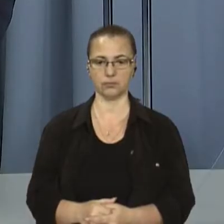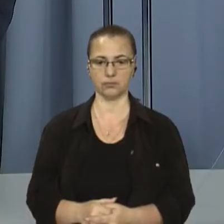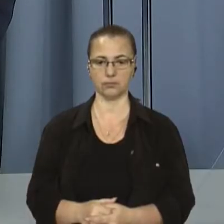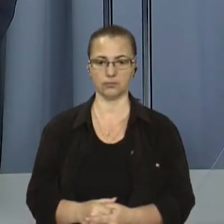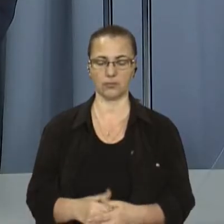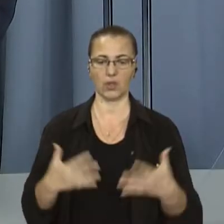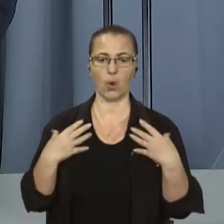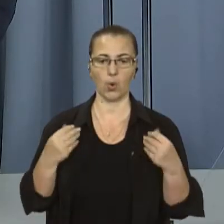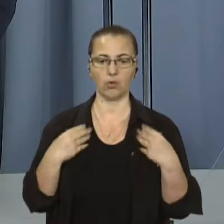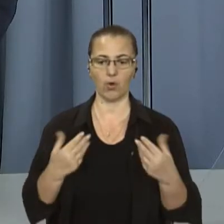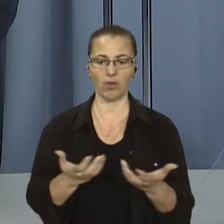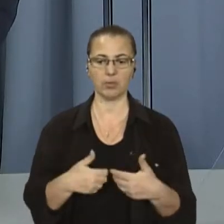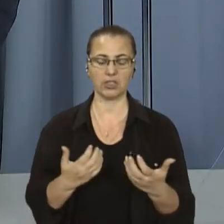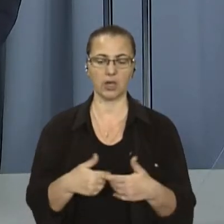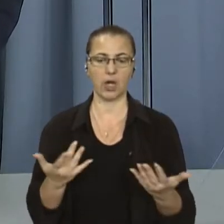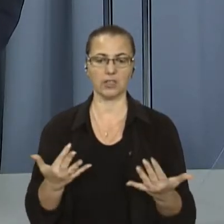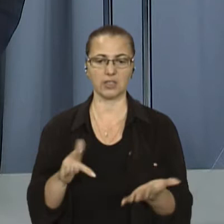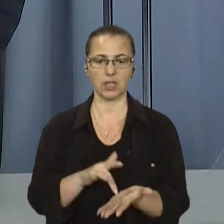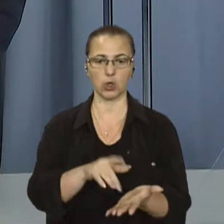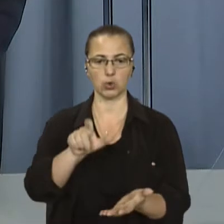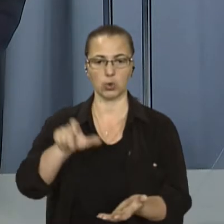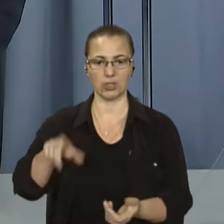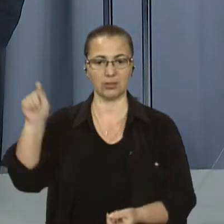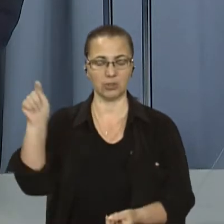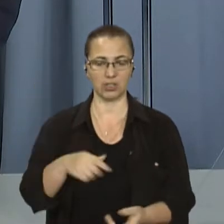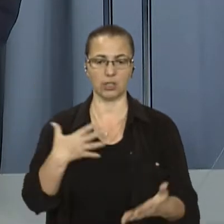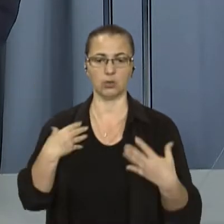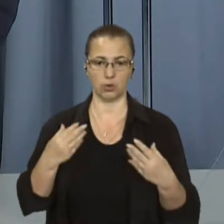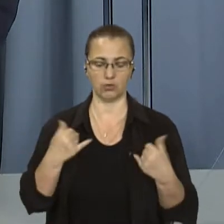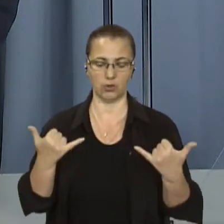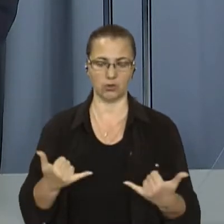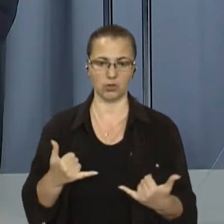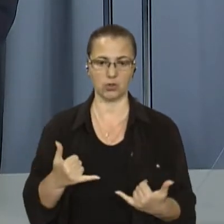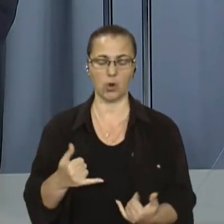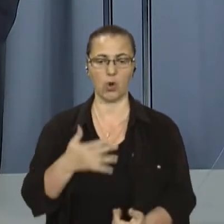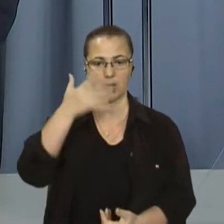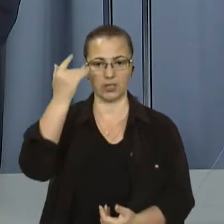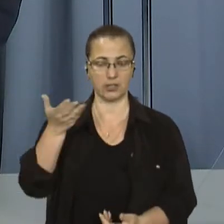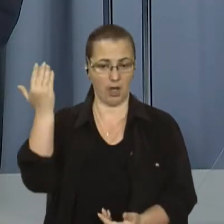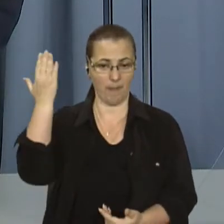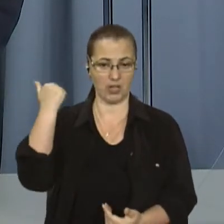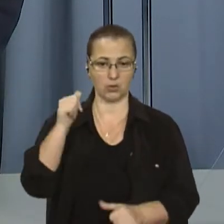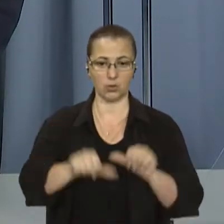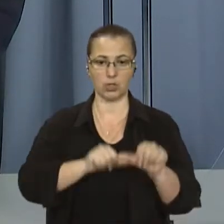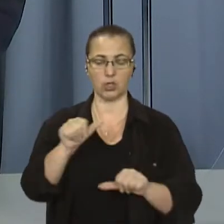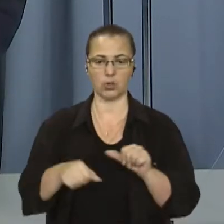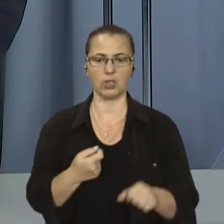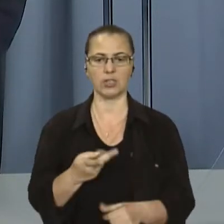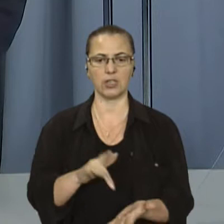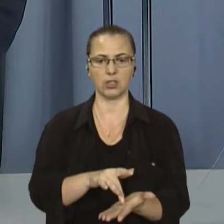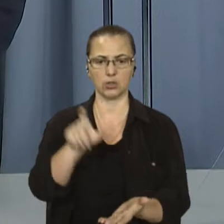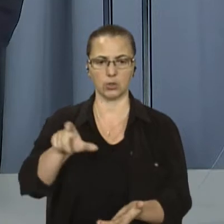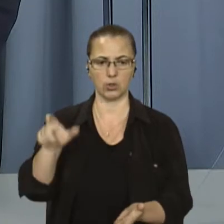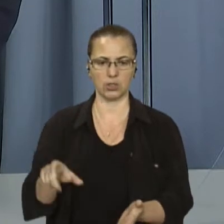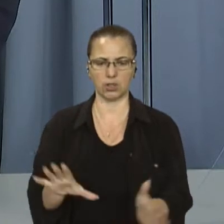У Львові підраховують, скільки туристів відвідало місто цього літа. Минулі роки кількість туристів у місті встановлювала щоразу